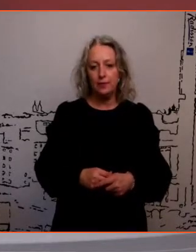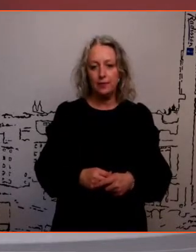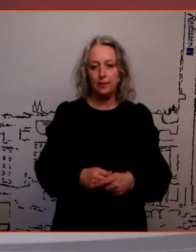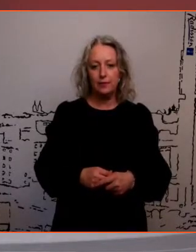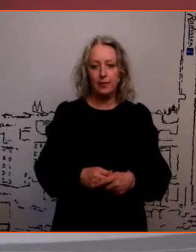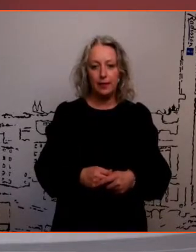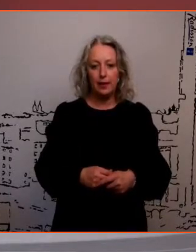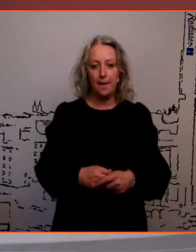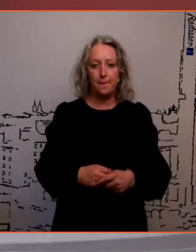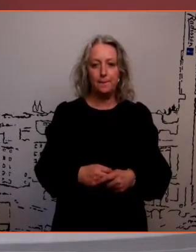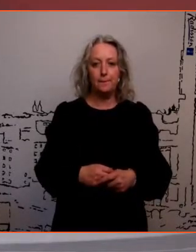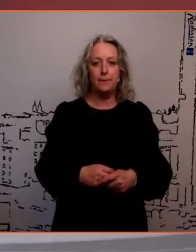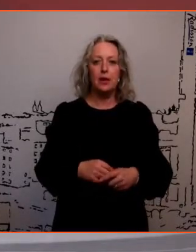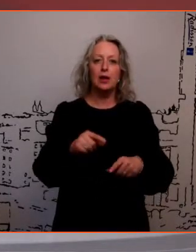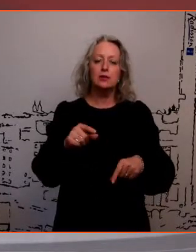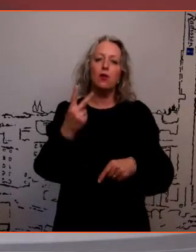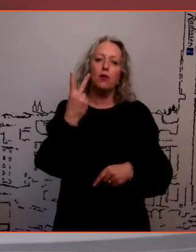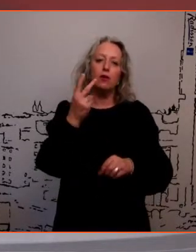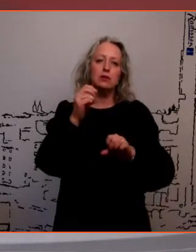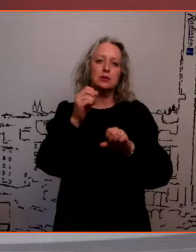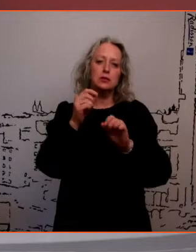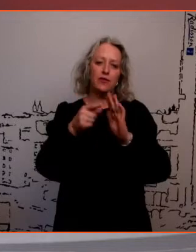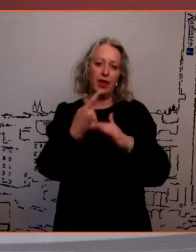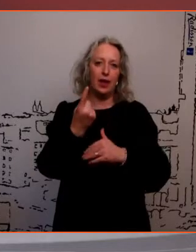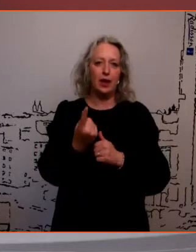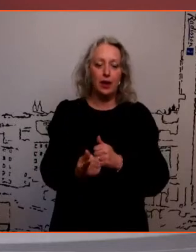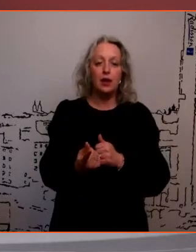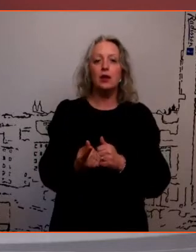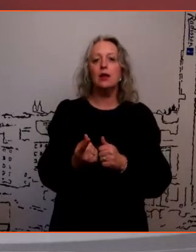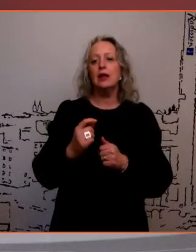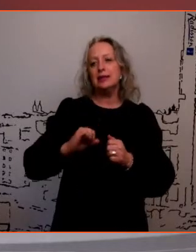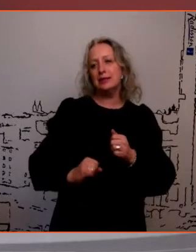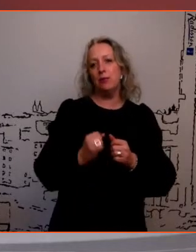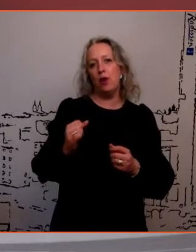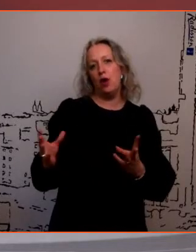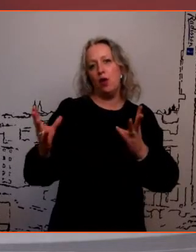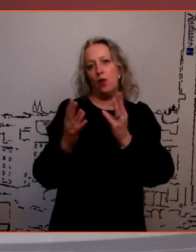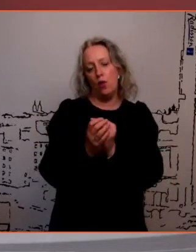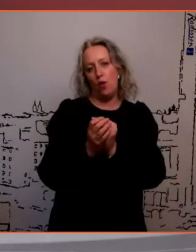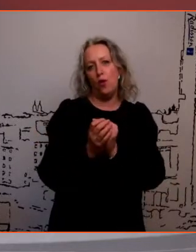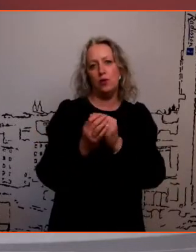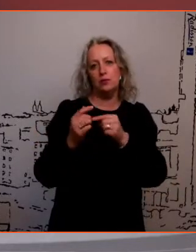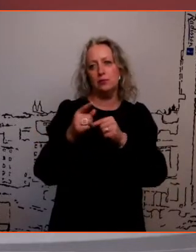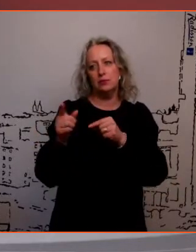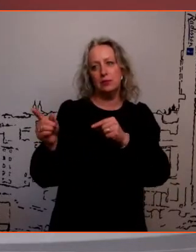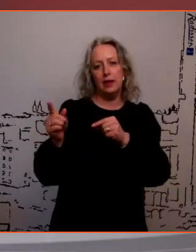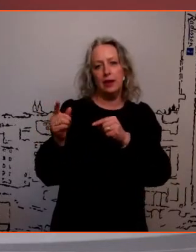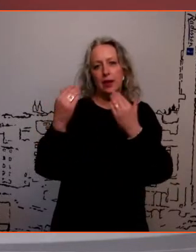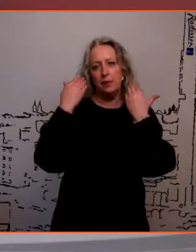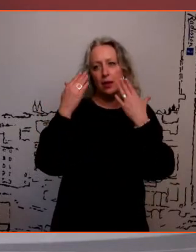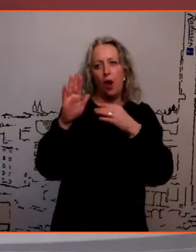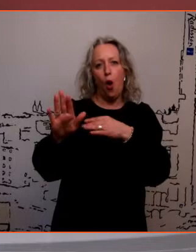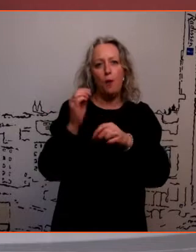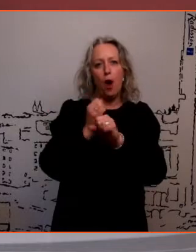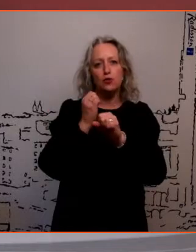jah, sest siin on nagu kaks momenti veel, et sagelis õpeada ringis, isegi tapselt ei tea, mida see teine inimene tööl teeb, mis on